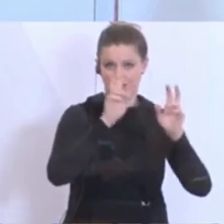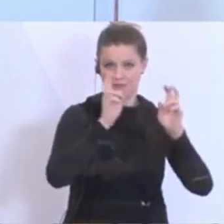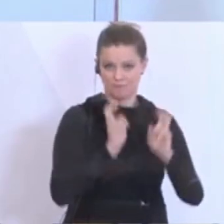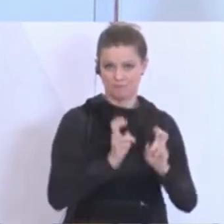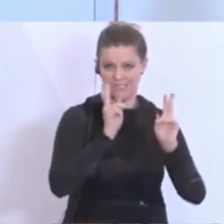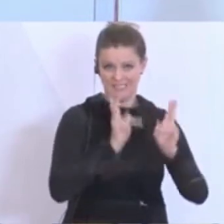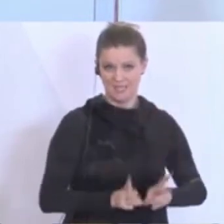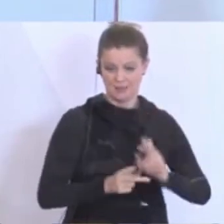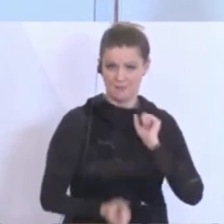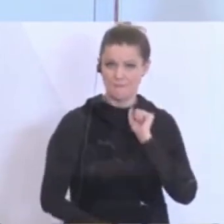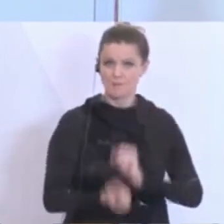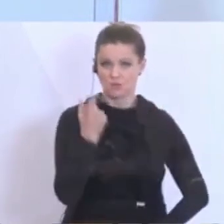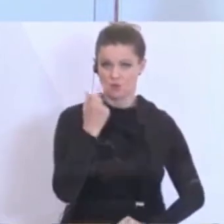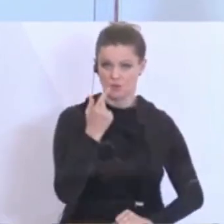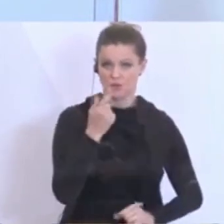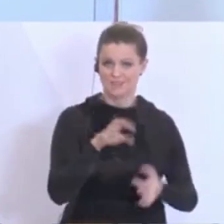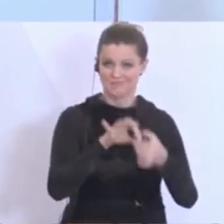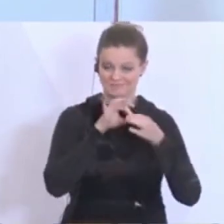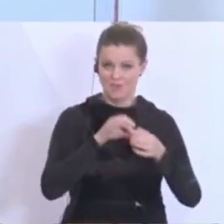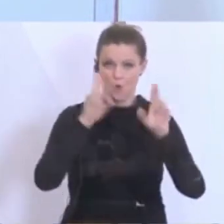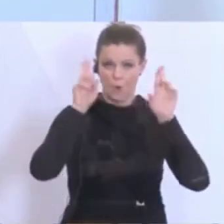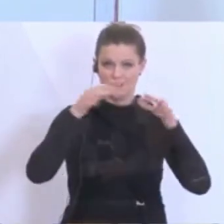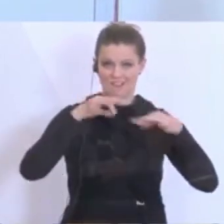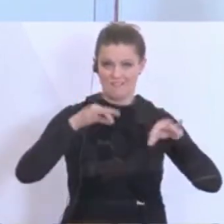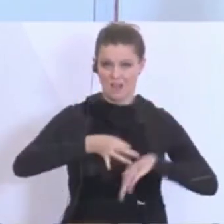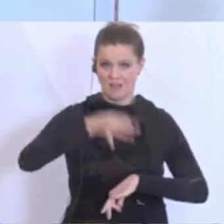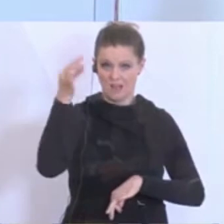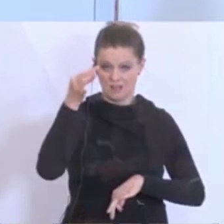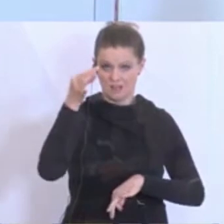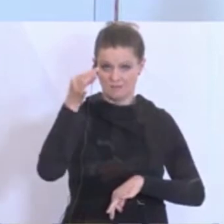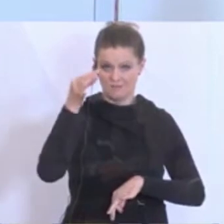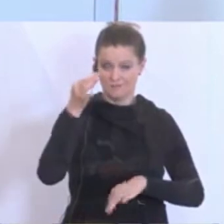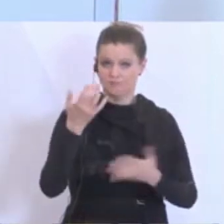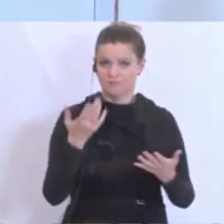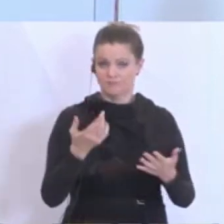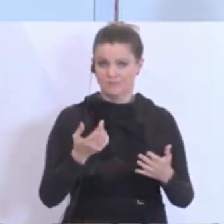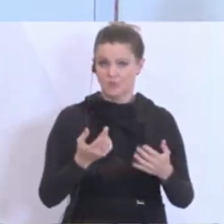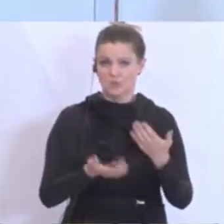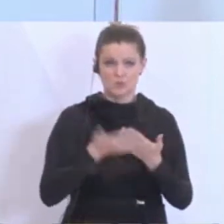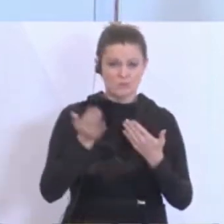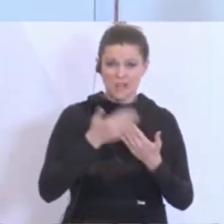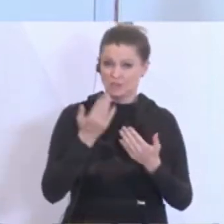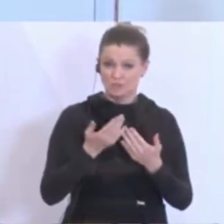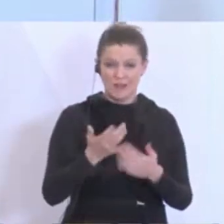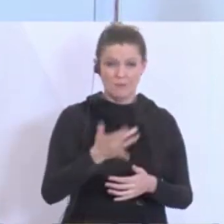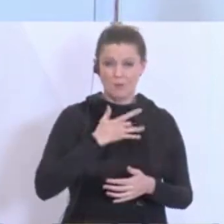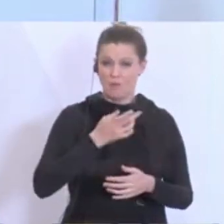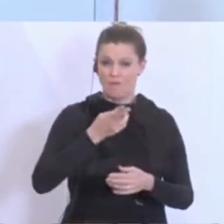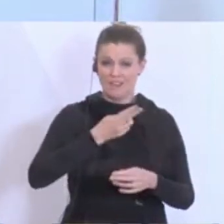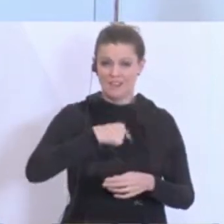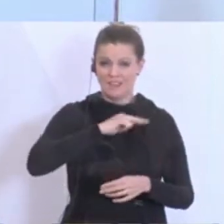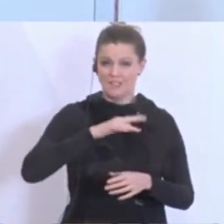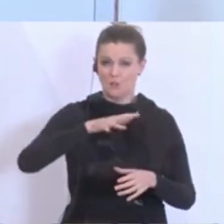gilt eben insbesondere für die Osterfeiertage. Sollte jemand aus einem besonderen Risikogebiet kommen oder auch